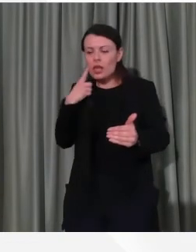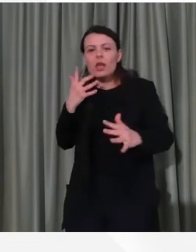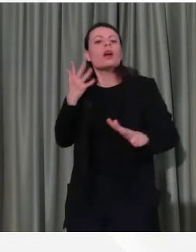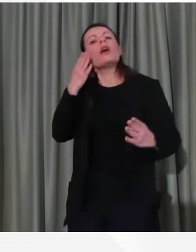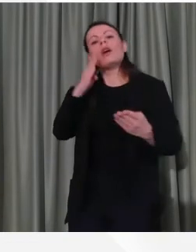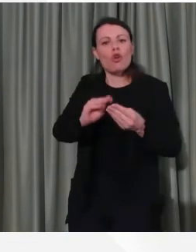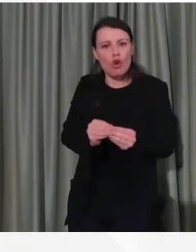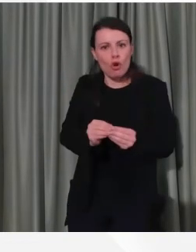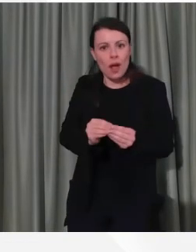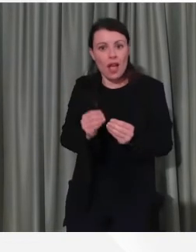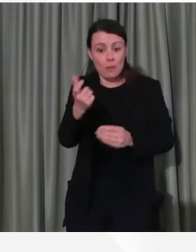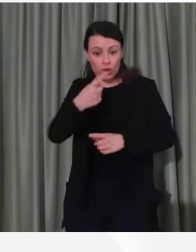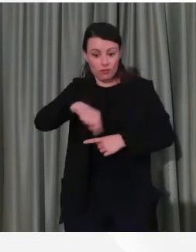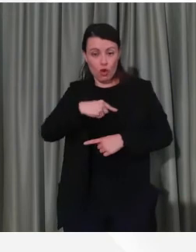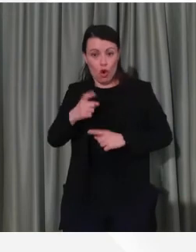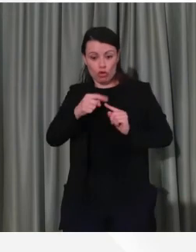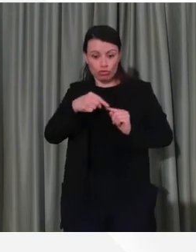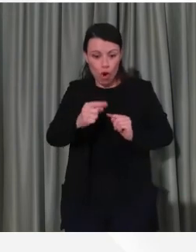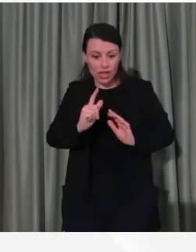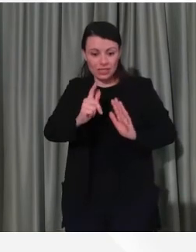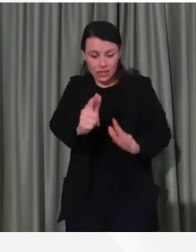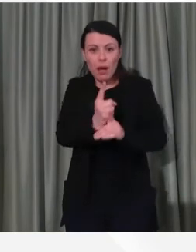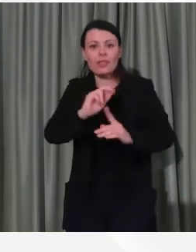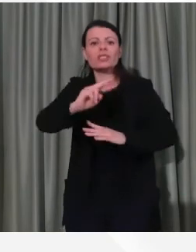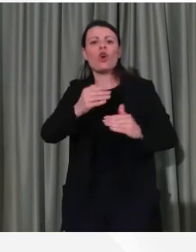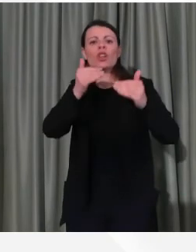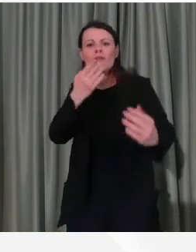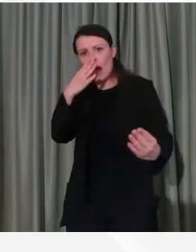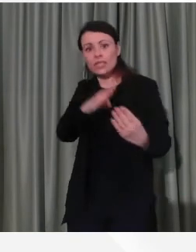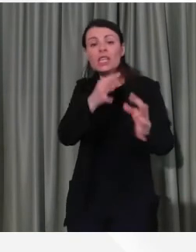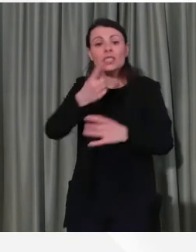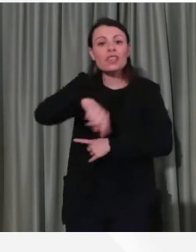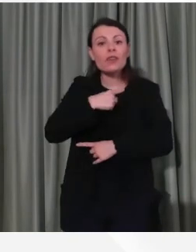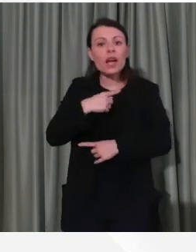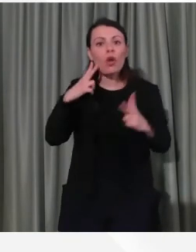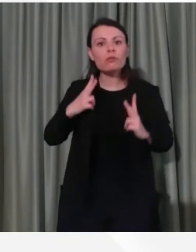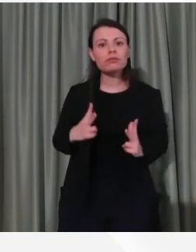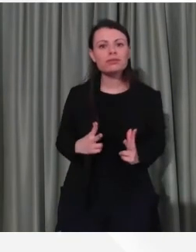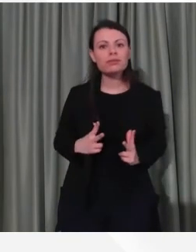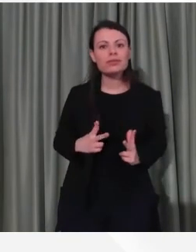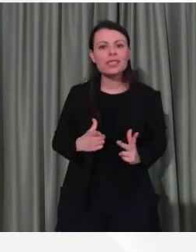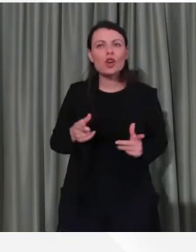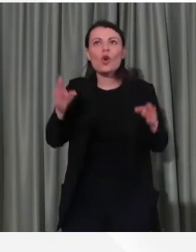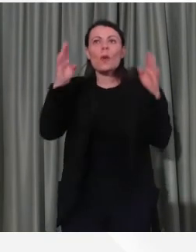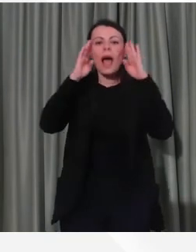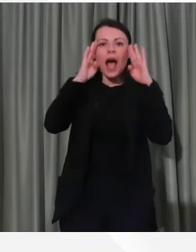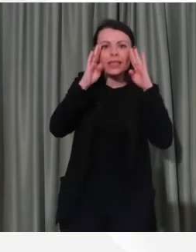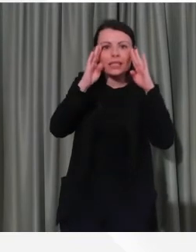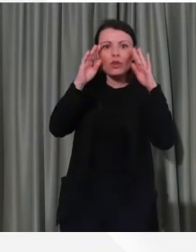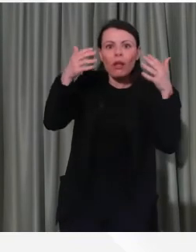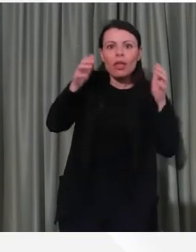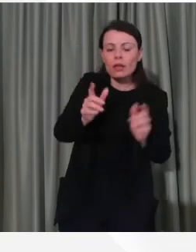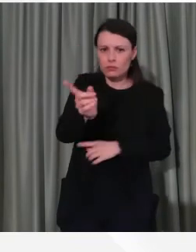prossimi giorni e nelle prossime settimane. Non va abbassata la guardia, noi sappiamo che molte persone, e basta vedere chi ha,